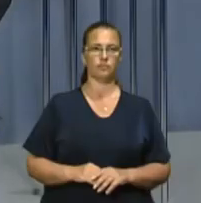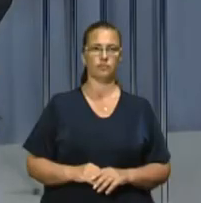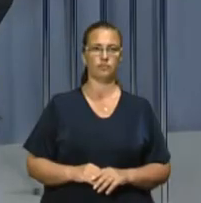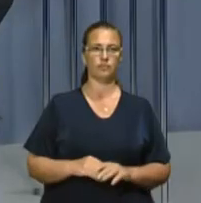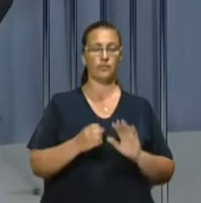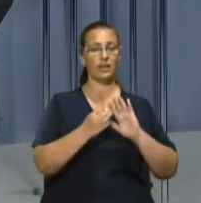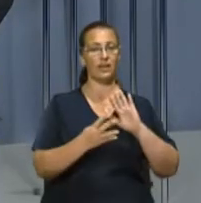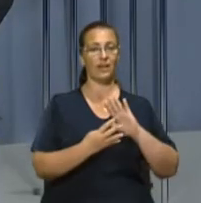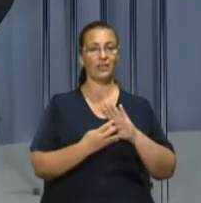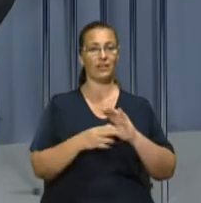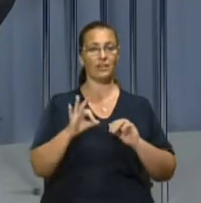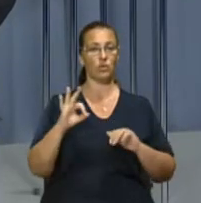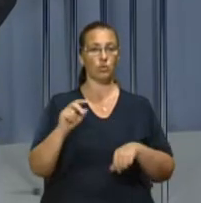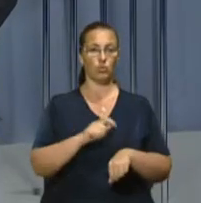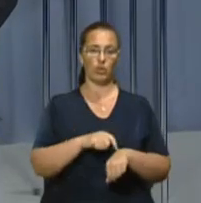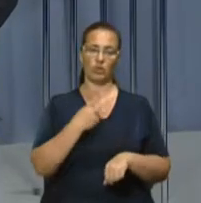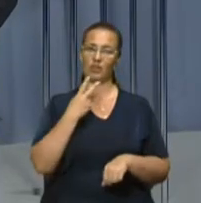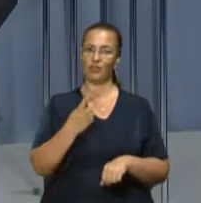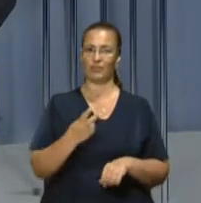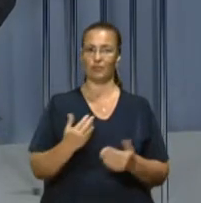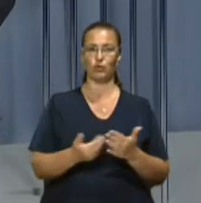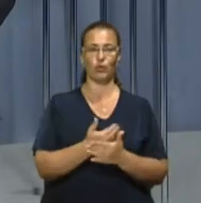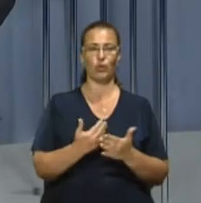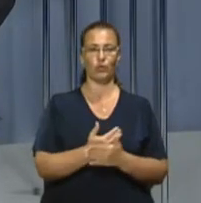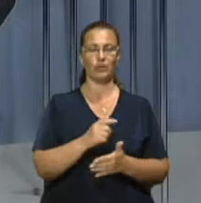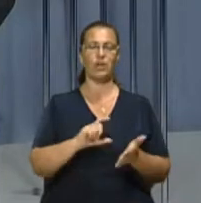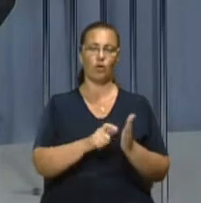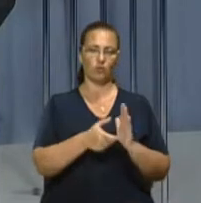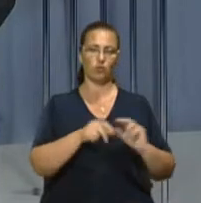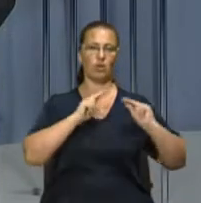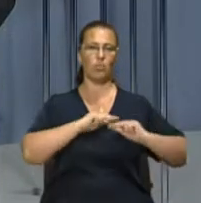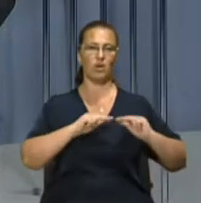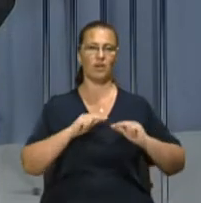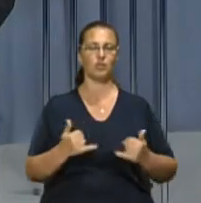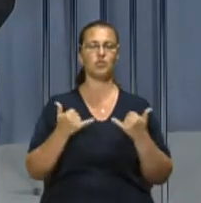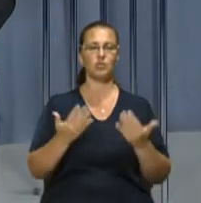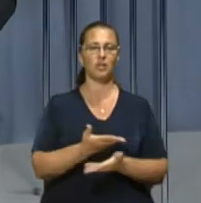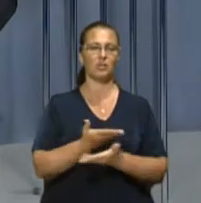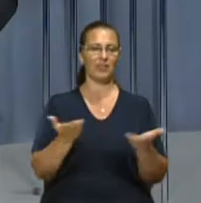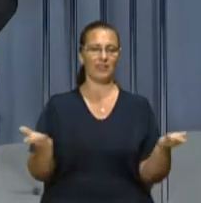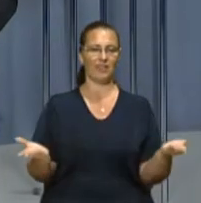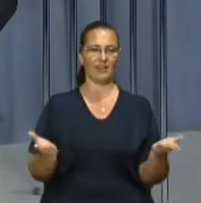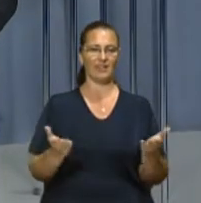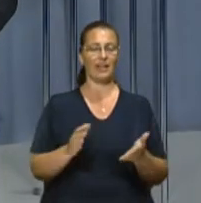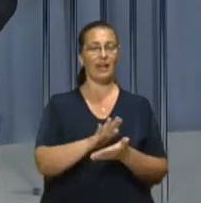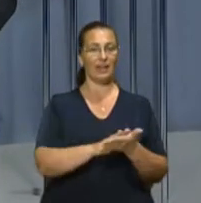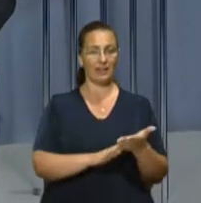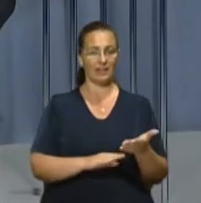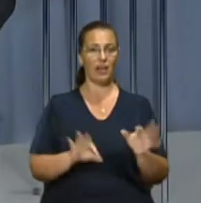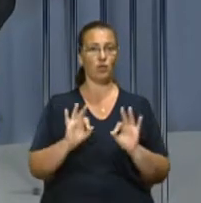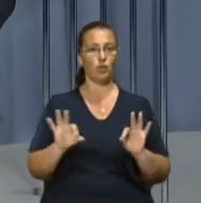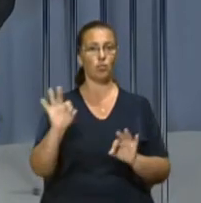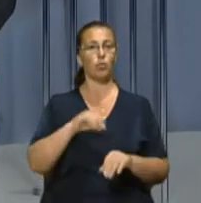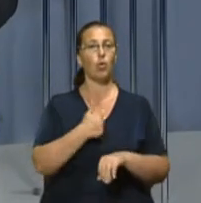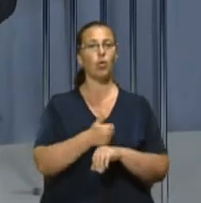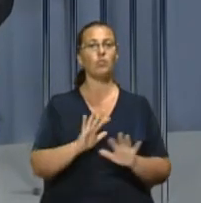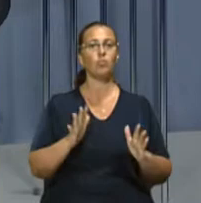19.00 на годиннику. Ви дивитесь новини. У студії працює Сергій Барашевський. Сурдопереклад Олена Чернишова. І далі у випуску розповімо